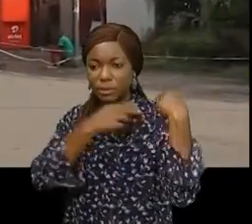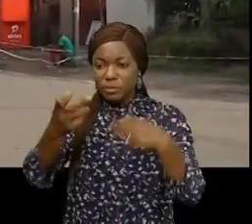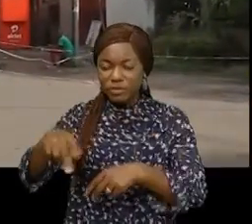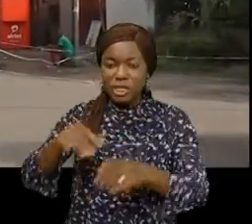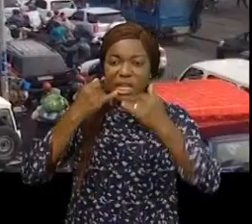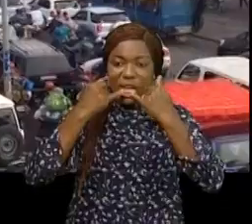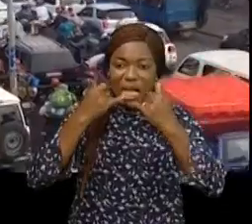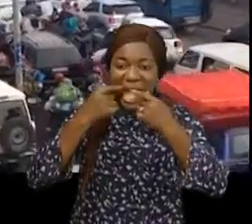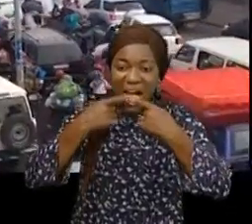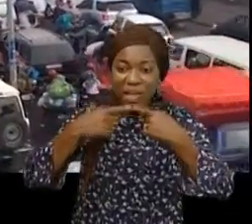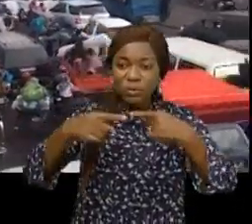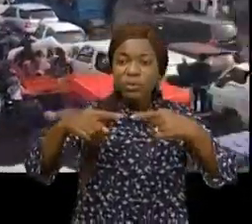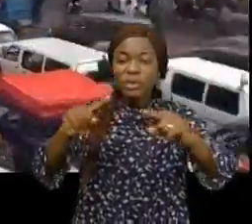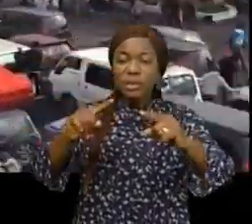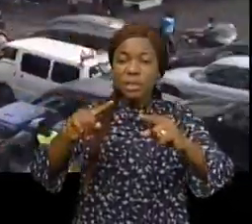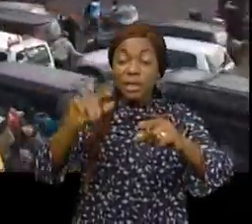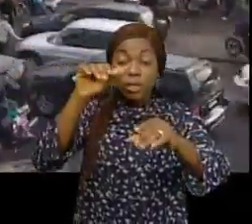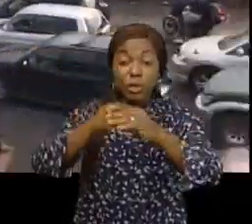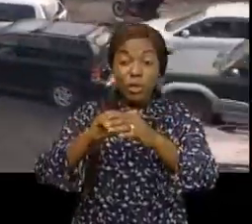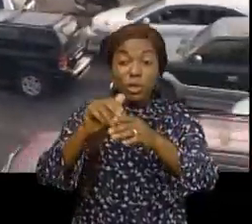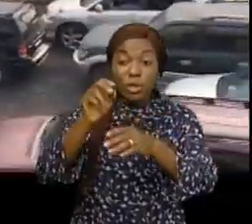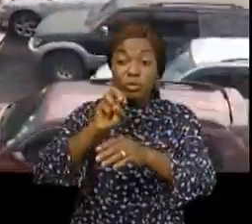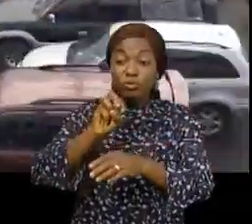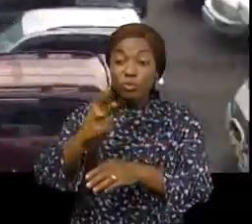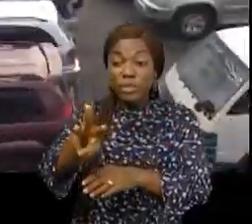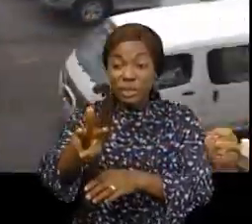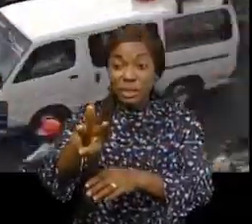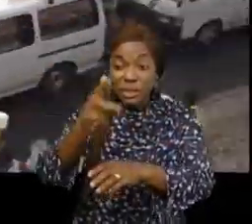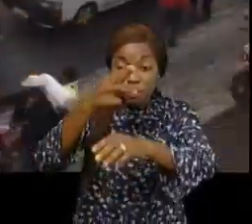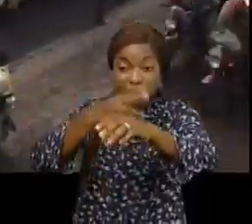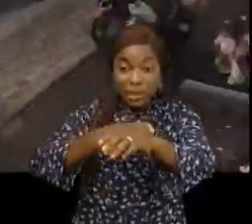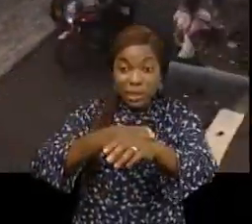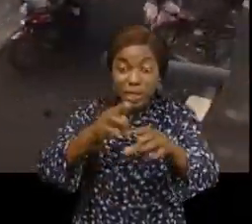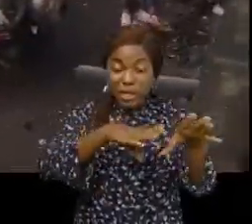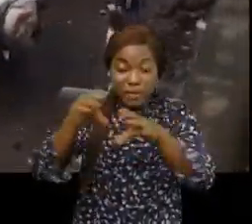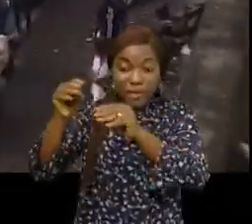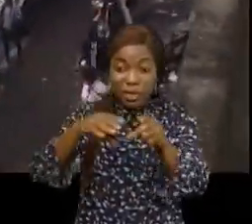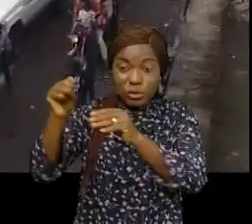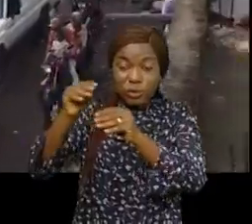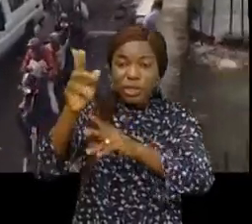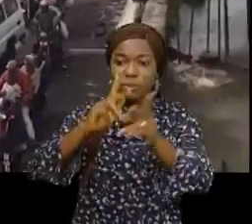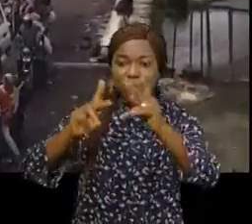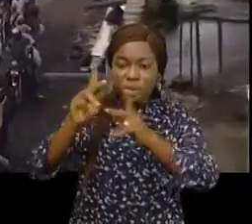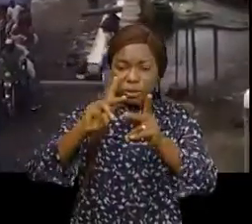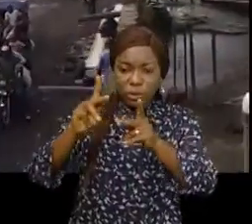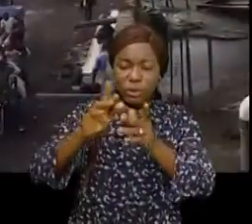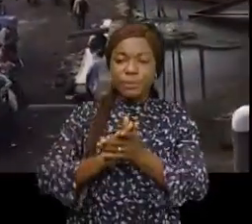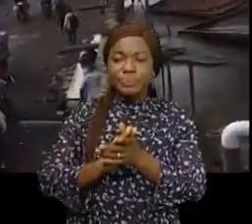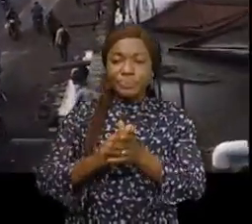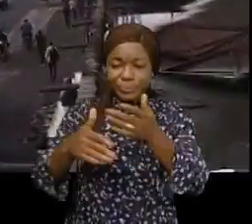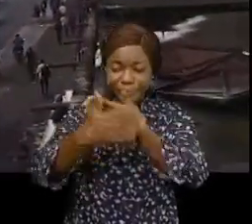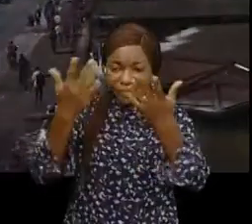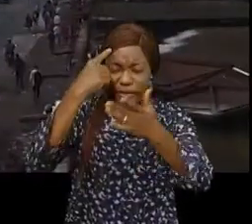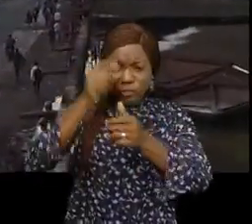annoncé aux alentours de 3 heures du matin l'évacuation de la population, une bonne partie de la population de la ville pour